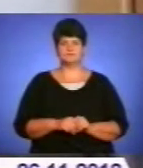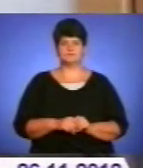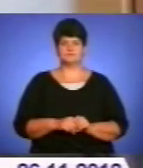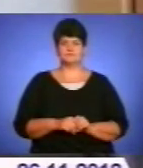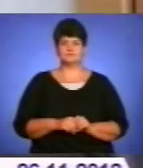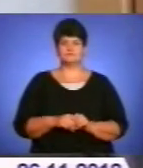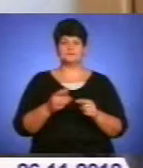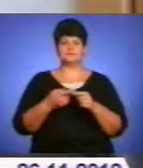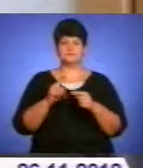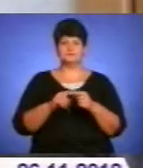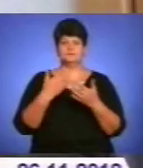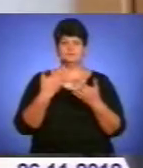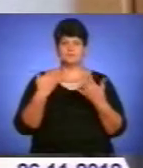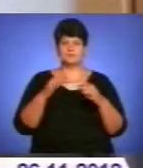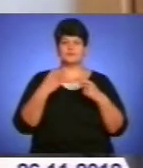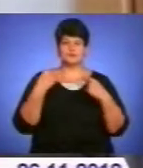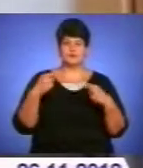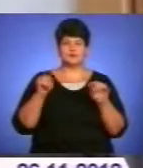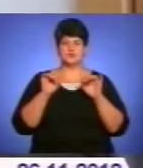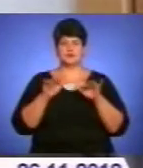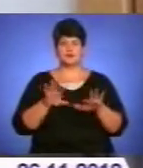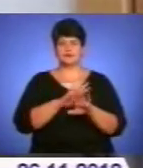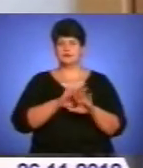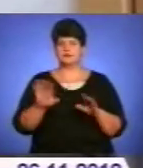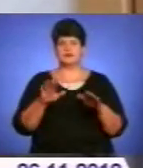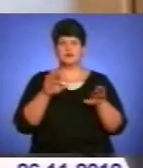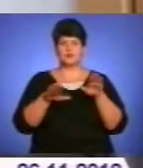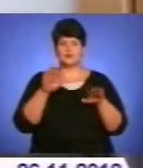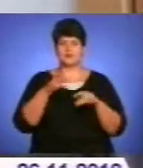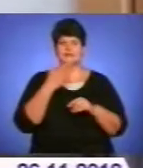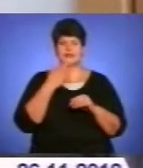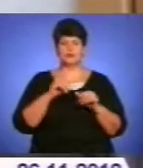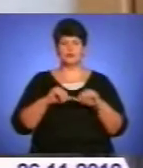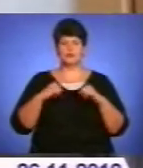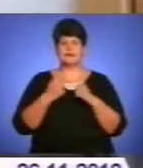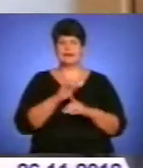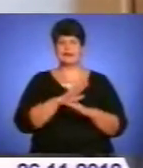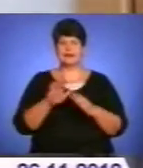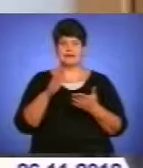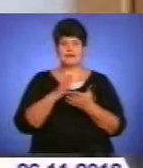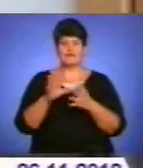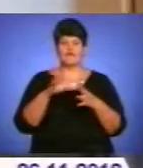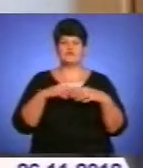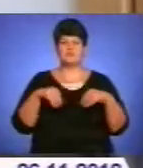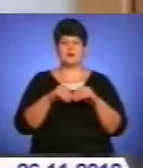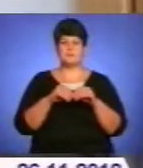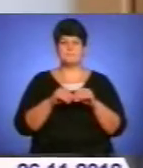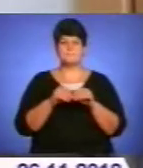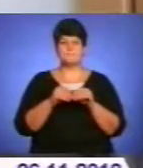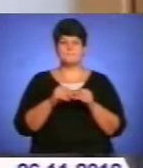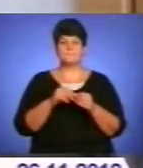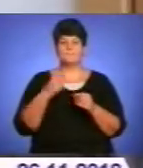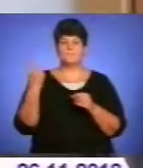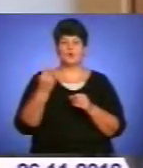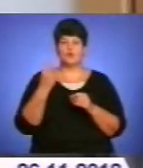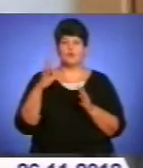Тобто це вже є інша діяльність, яка не регулюється Національною комісією, не є в сфері монопольного впровадження. Тобто